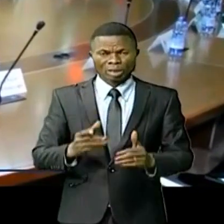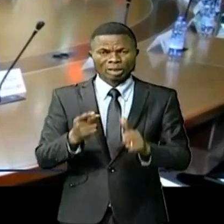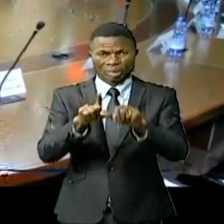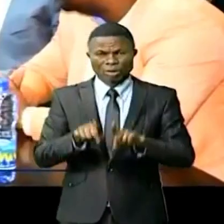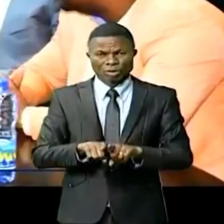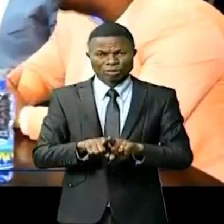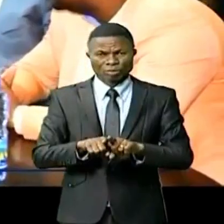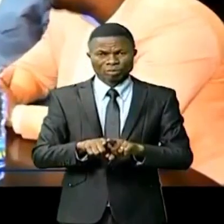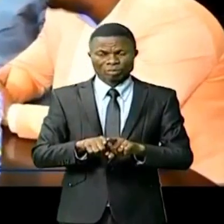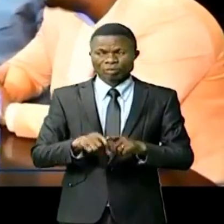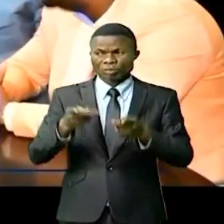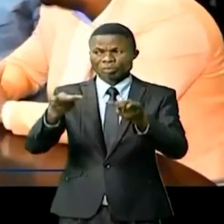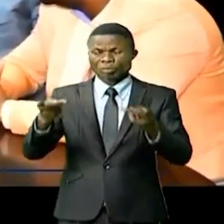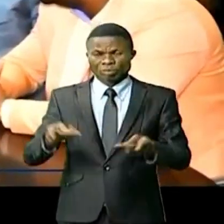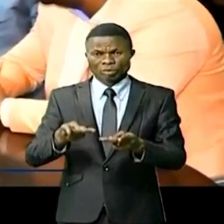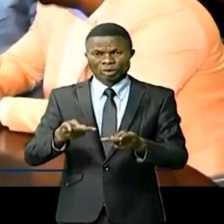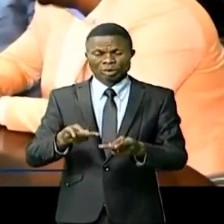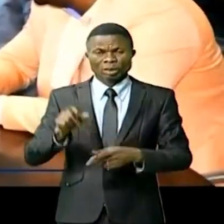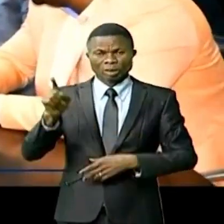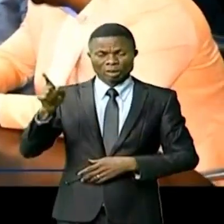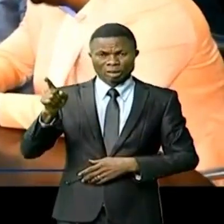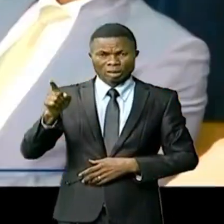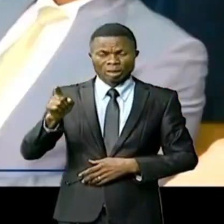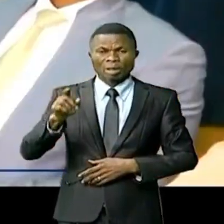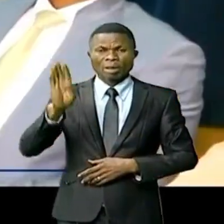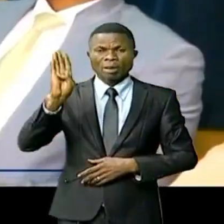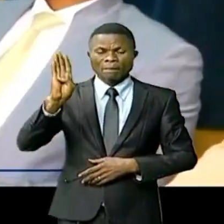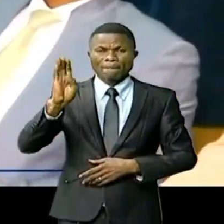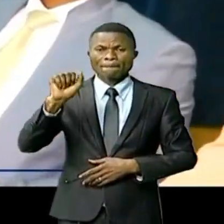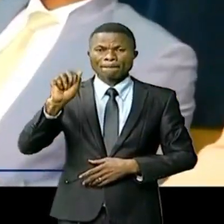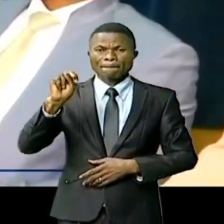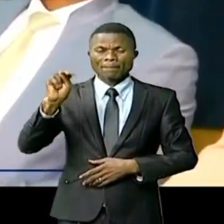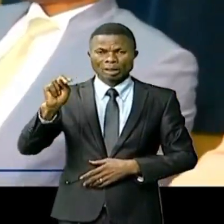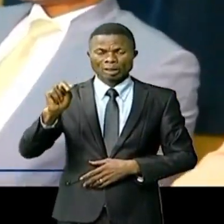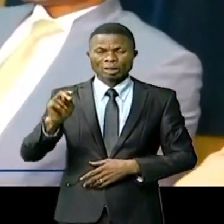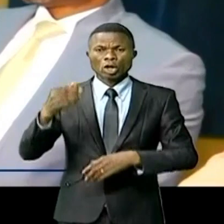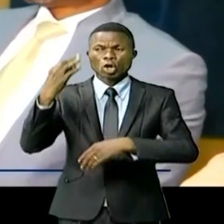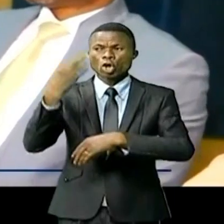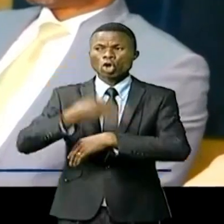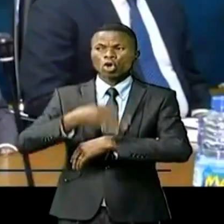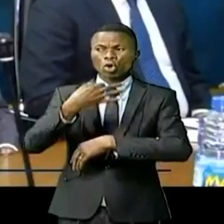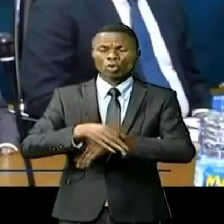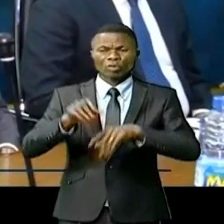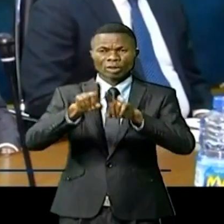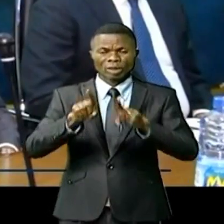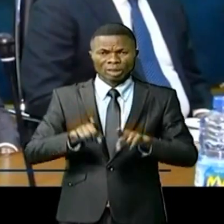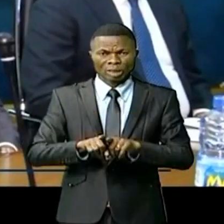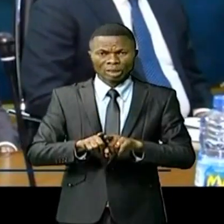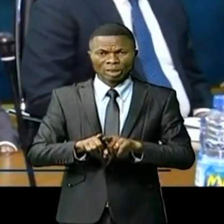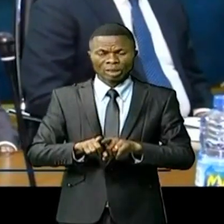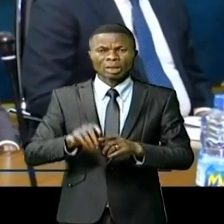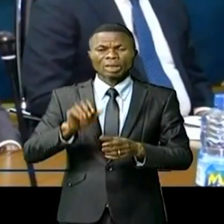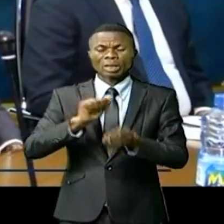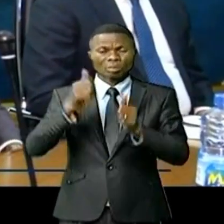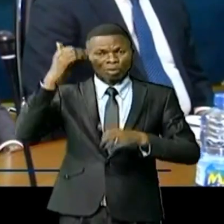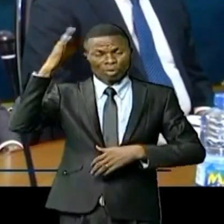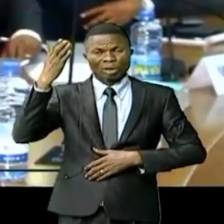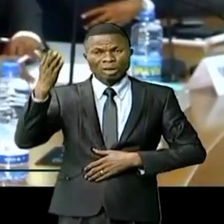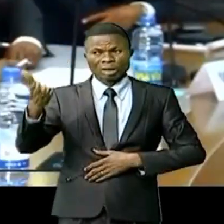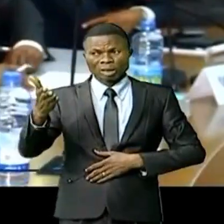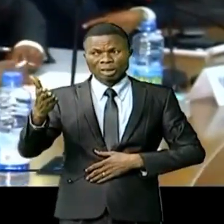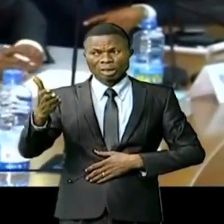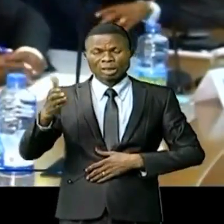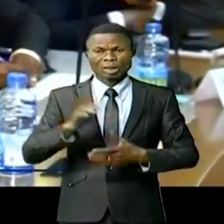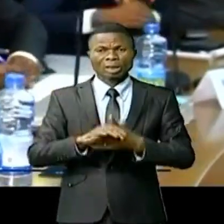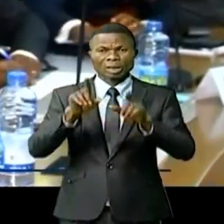les ports secs de Kasumbalesa, de Beni, Lufu, Dilolo et le port en bois de Mandaka. Au cours de